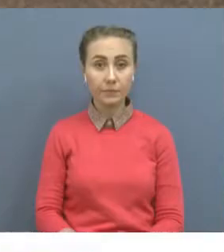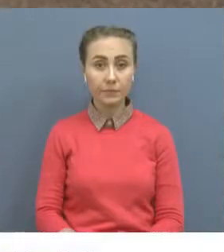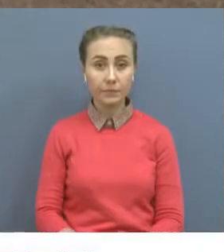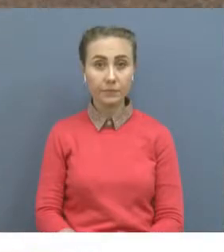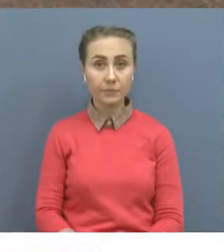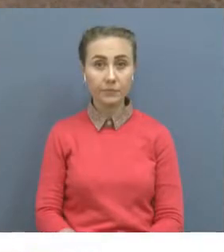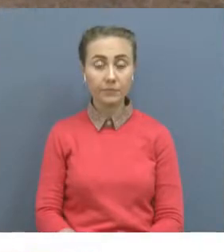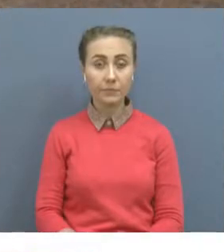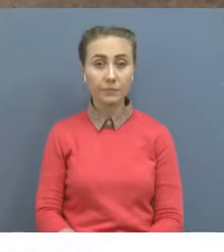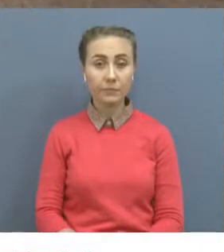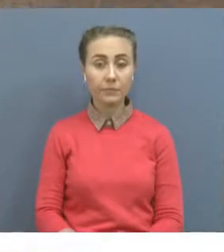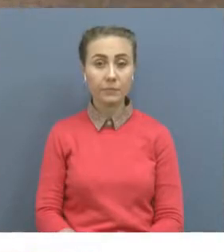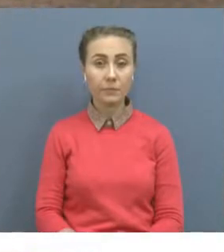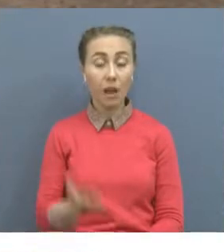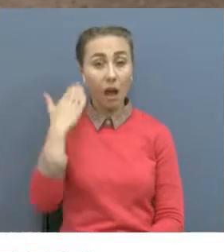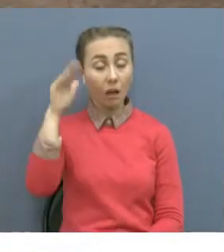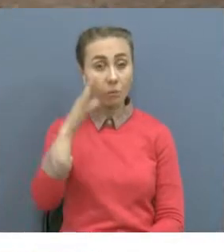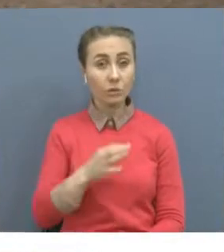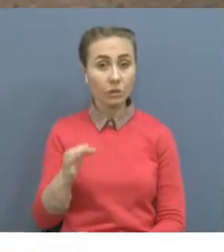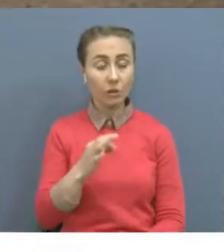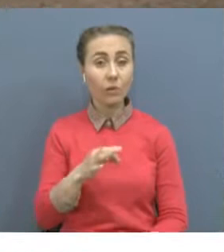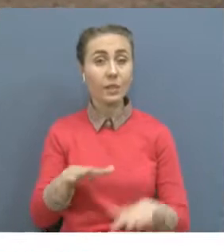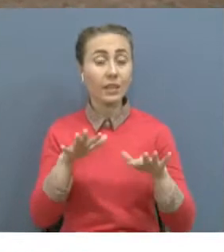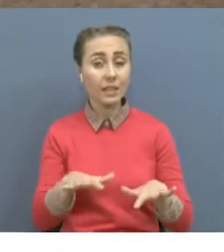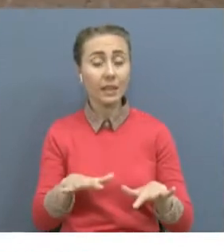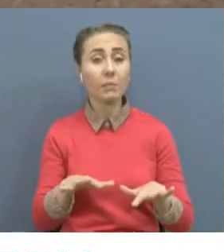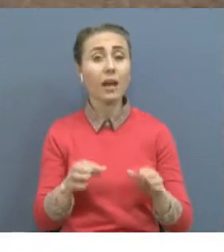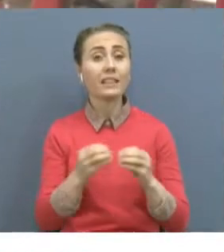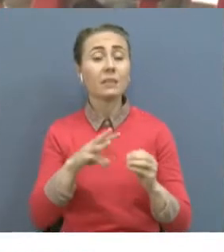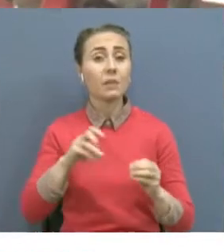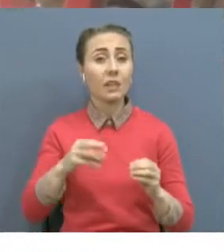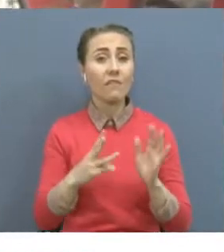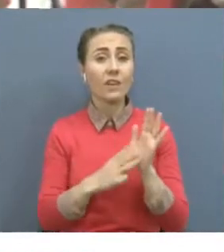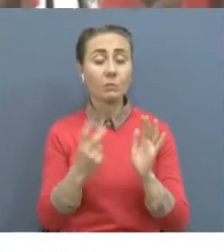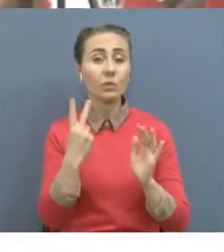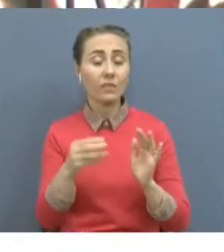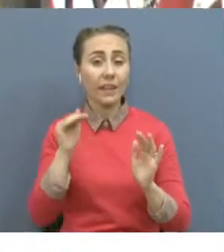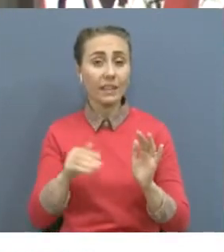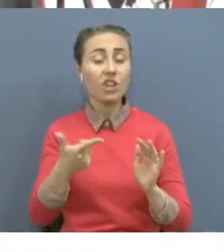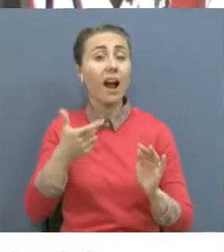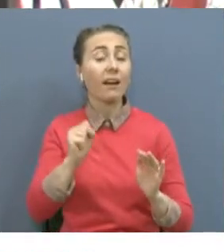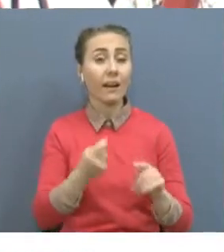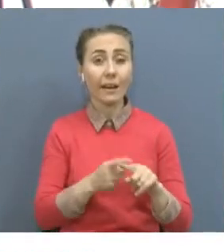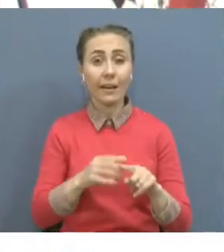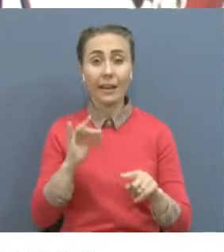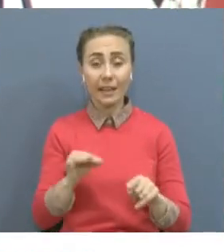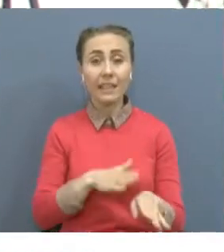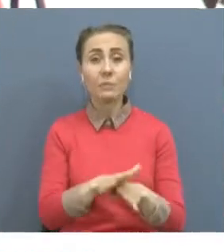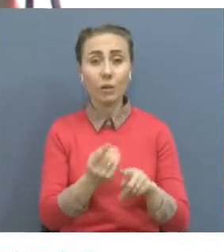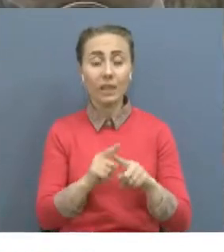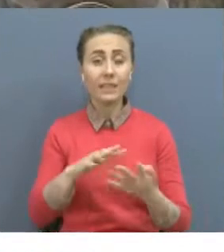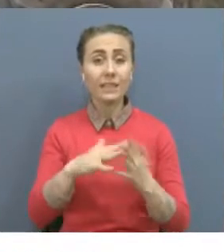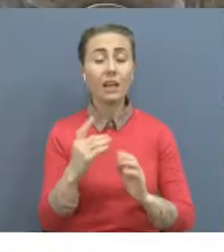Ақмұлы облысының 10,802,000 гектар ауымағы ауыл шаруашылығы мақсатына қолданылуыда. Шаруалар меншігіндегі жердің басым бөлігі